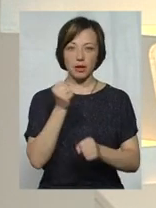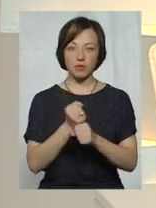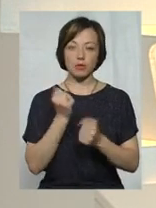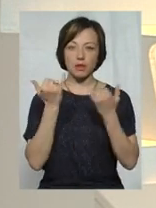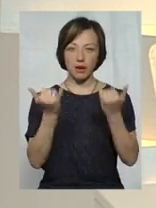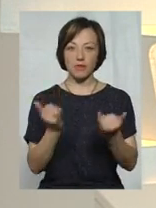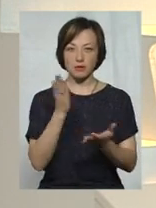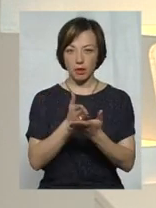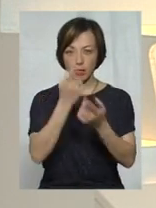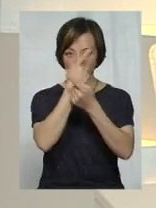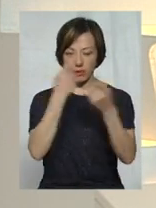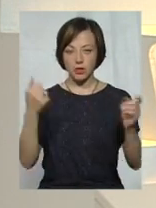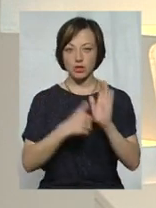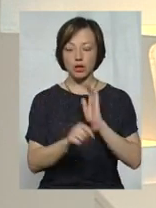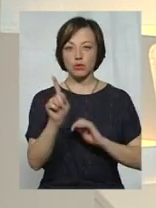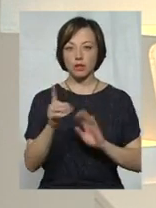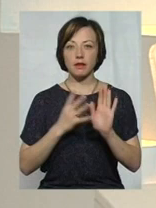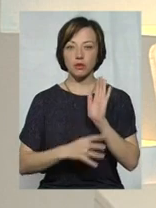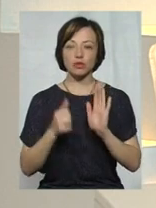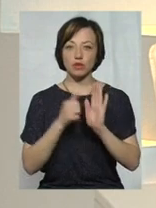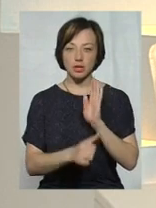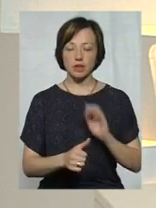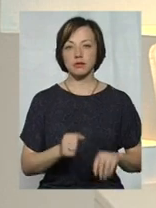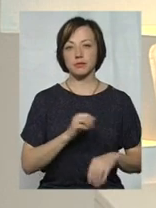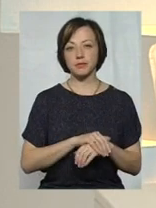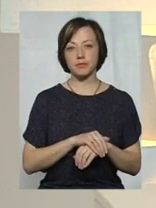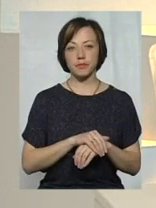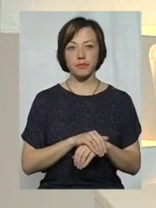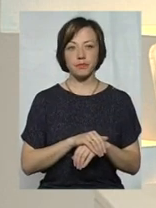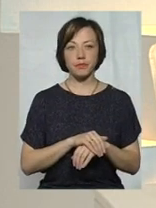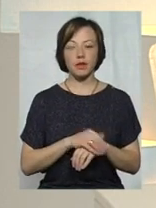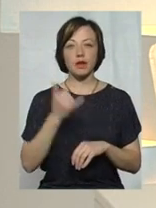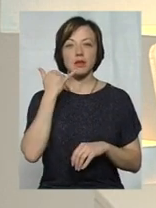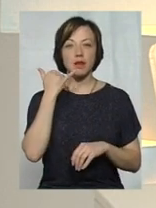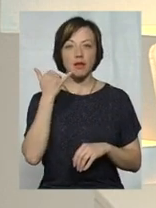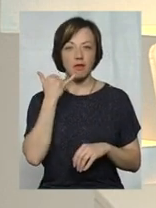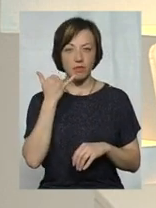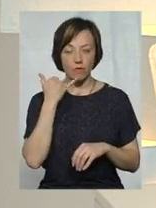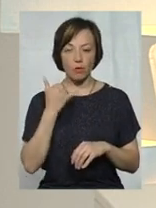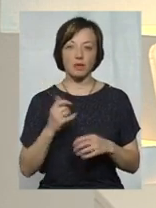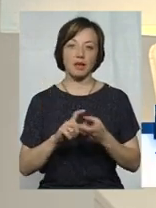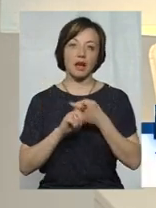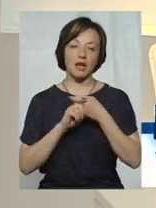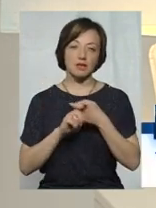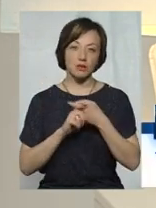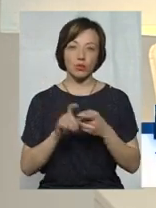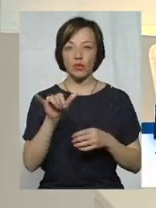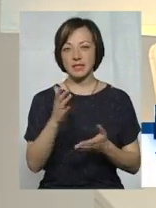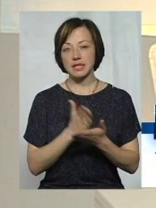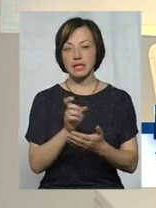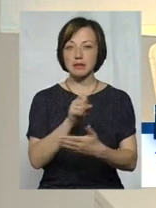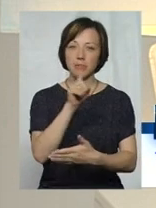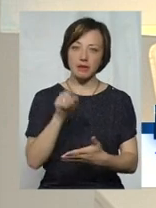в прямому ефірі 61 90 60. 61 90 60 телефон для зв'язку. Якщо у вас є